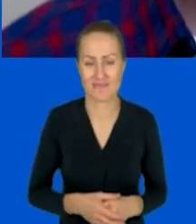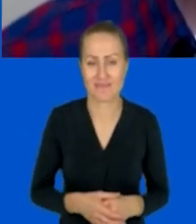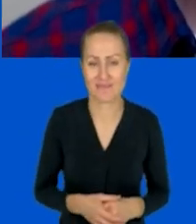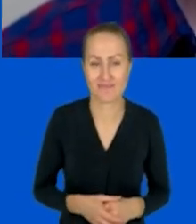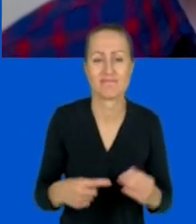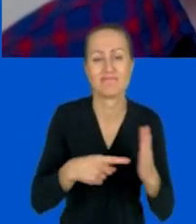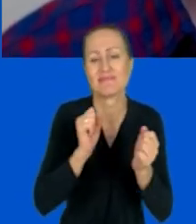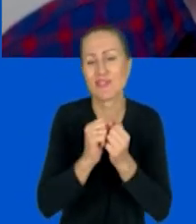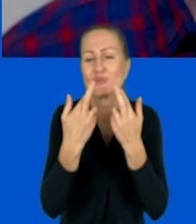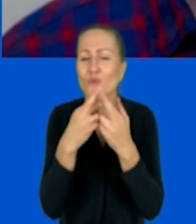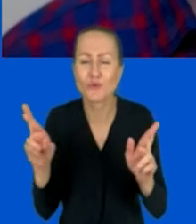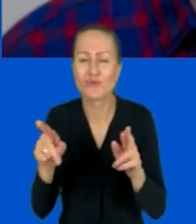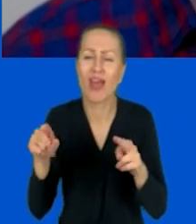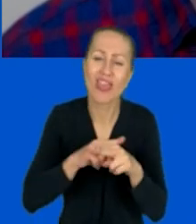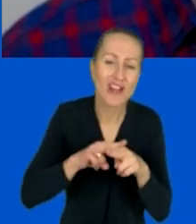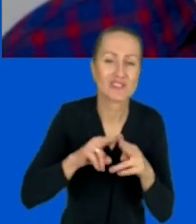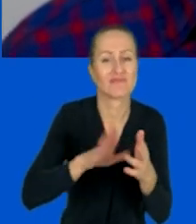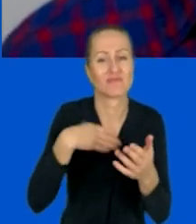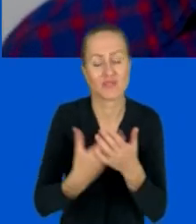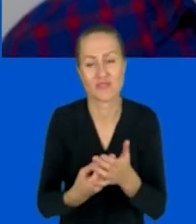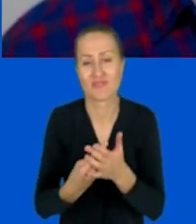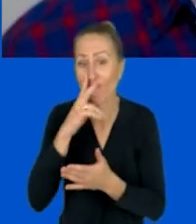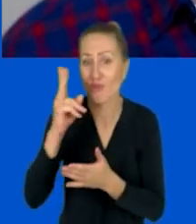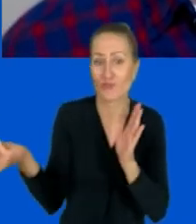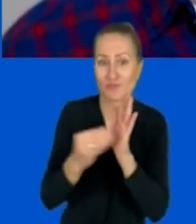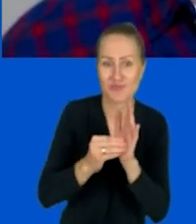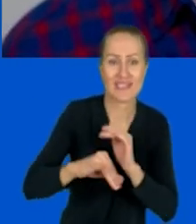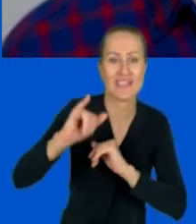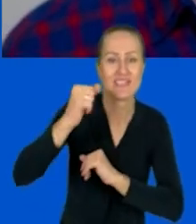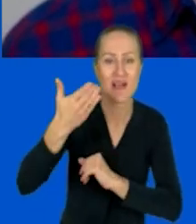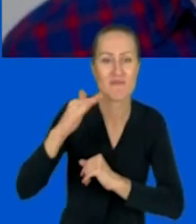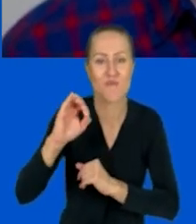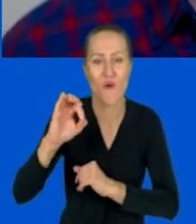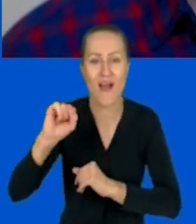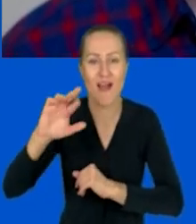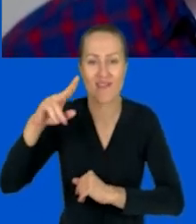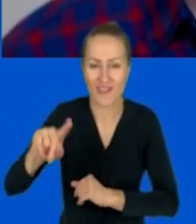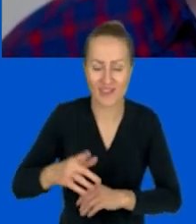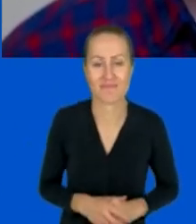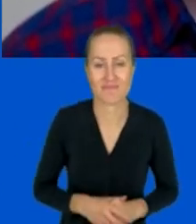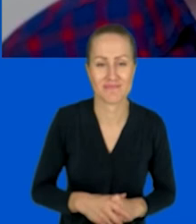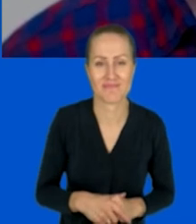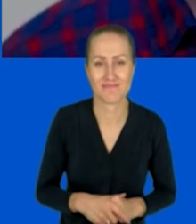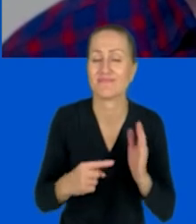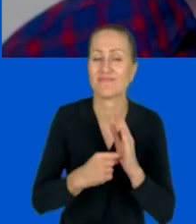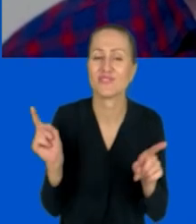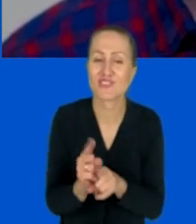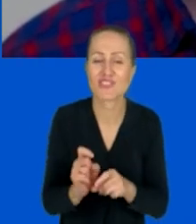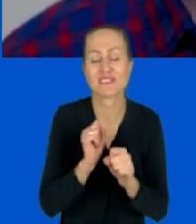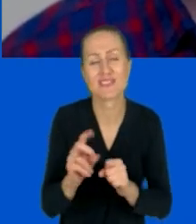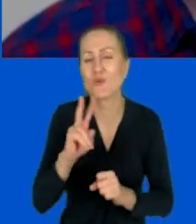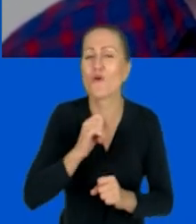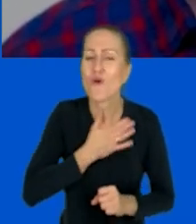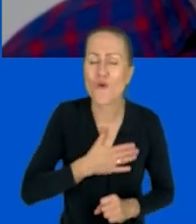są różne narzędzia, na przykład widzę, że ktoś wrzucił jumpboarda, że są też wielbiciele